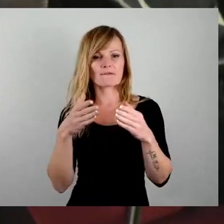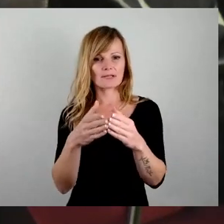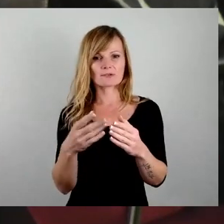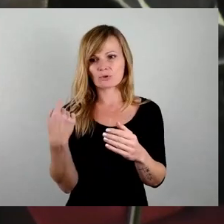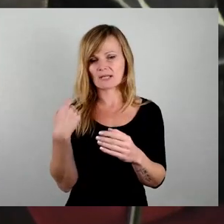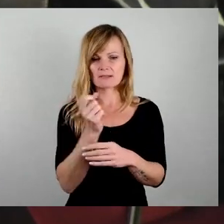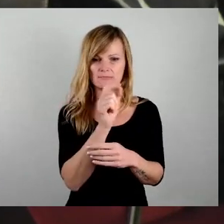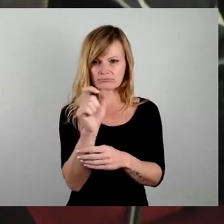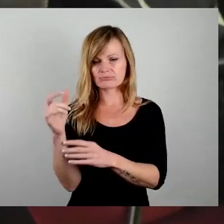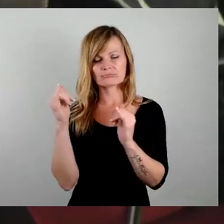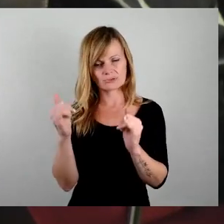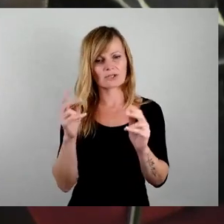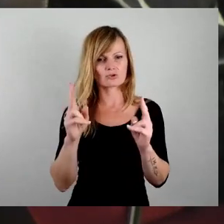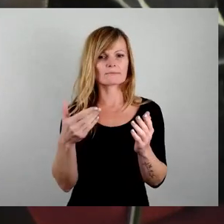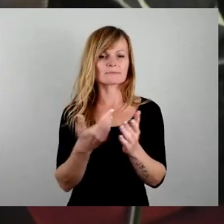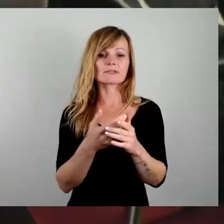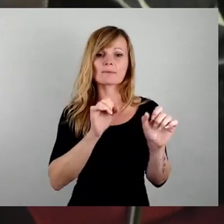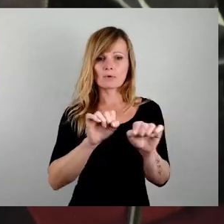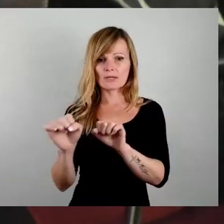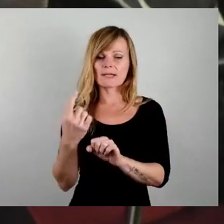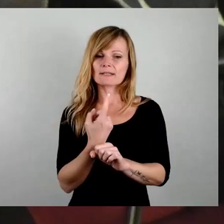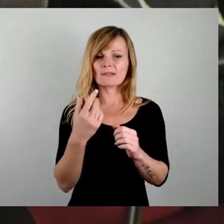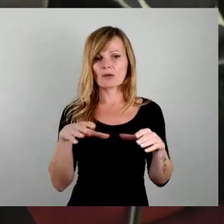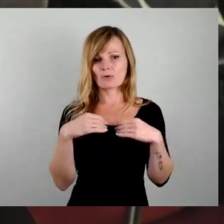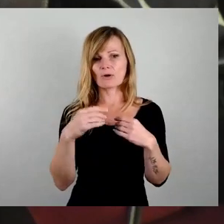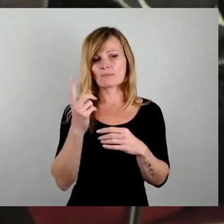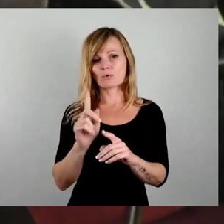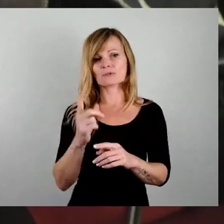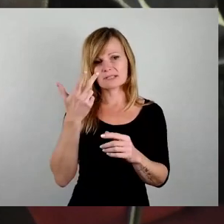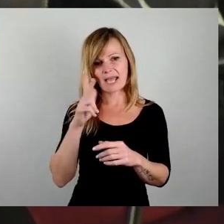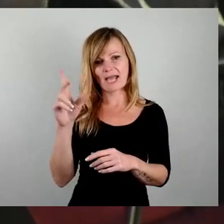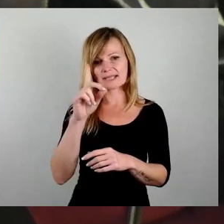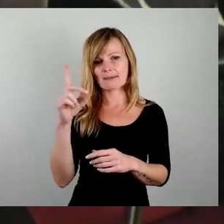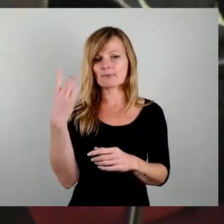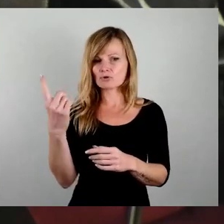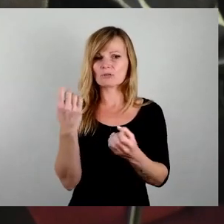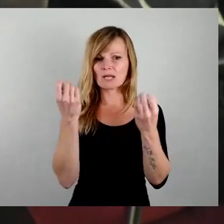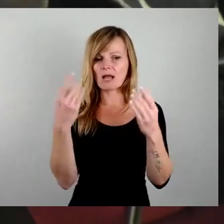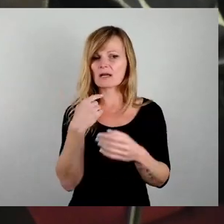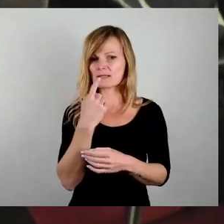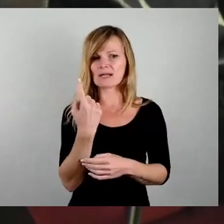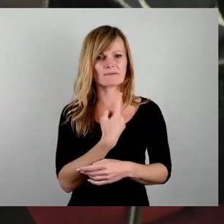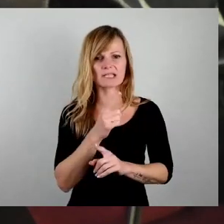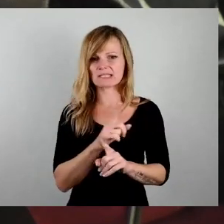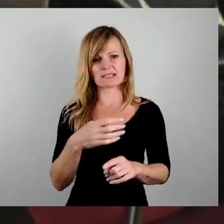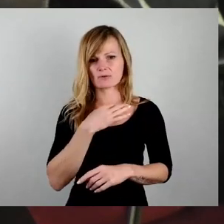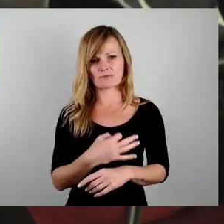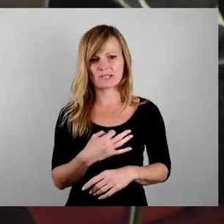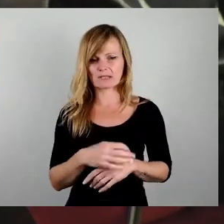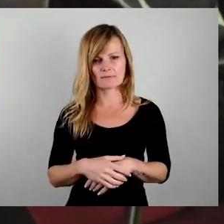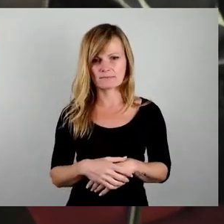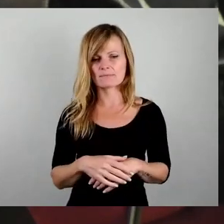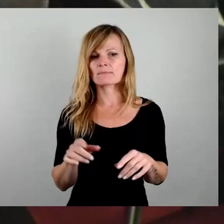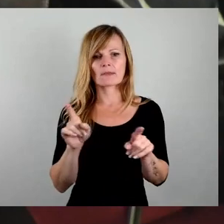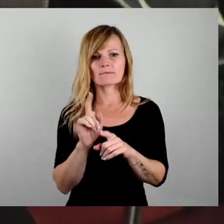und diese Möglichkeit haben wir wahrgenommen und Herr Deppe hat es schon deutlich gesagt, wir waren auch nicht zufrieden, wie erst mal im ersten Moment